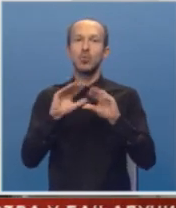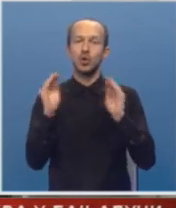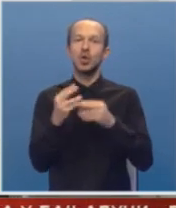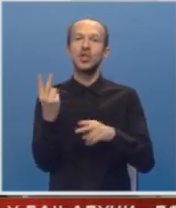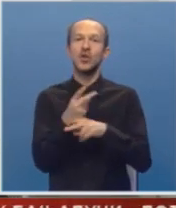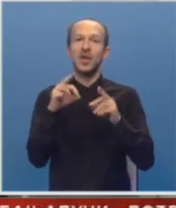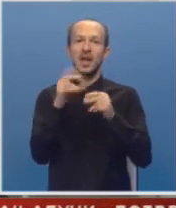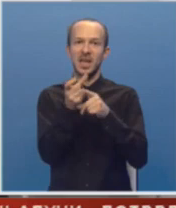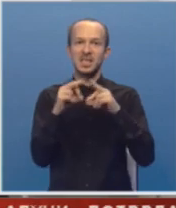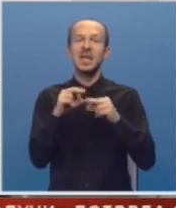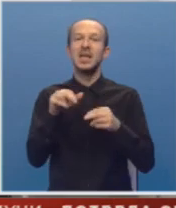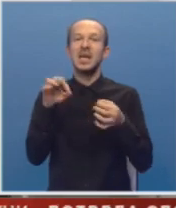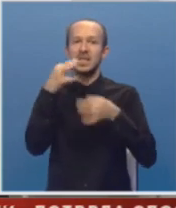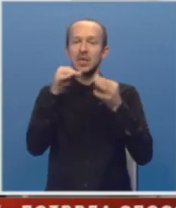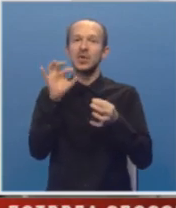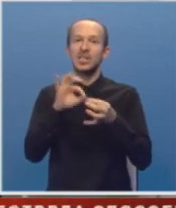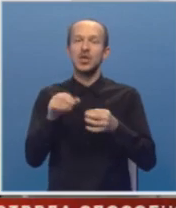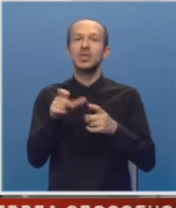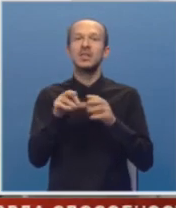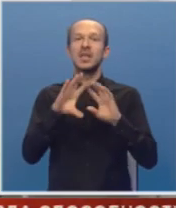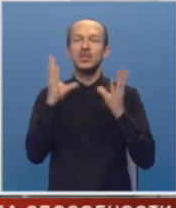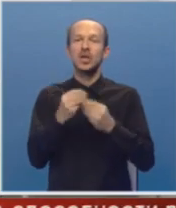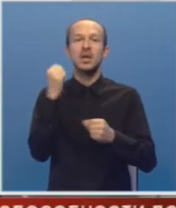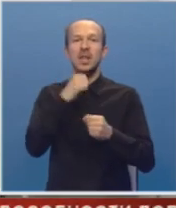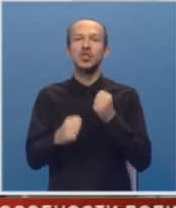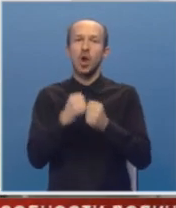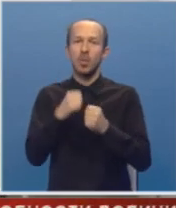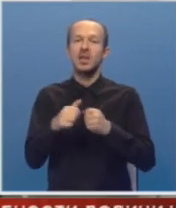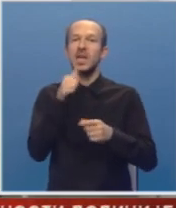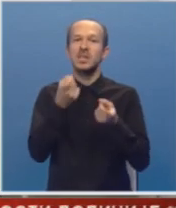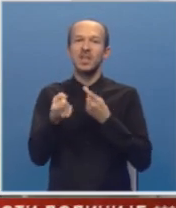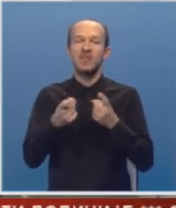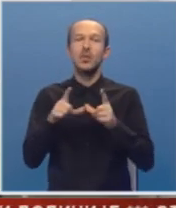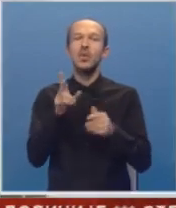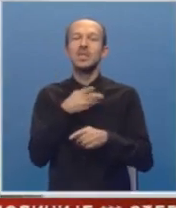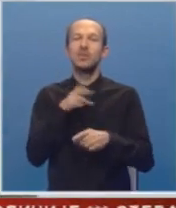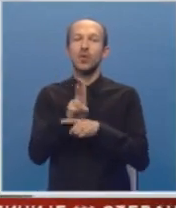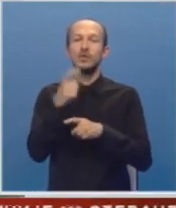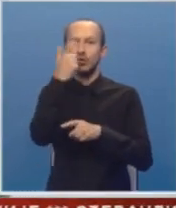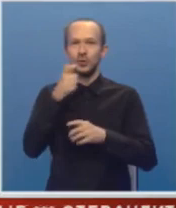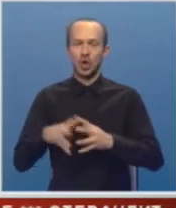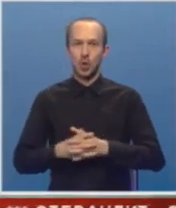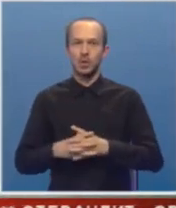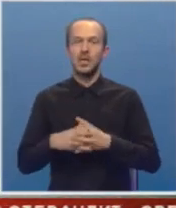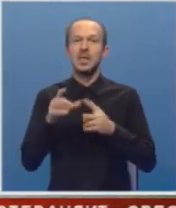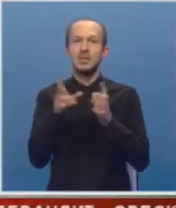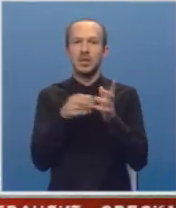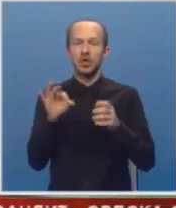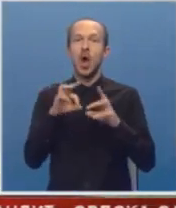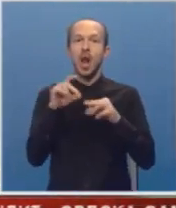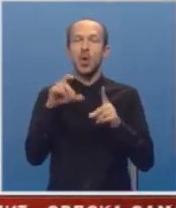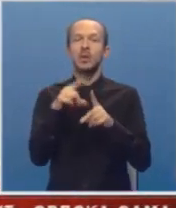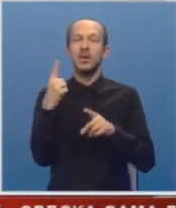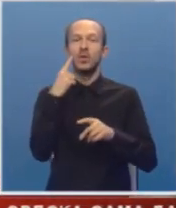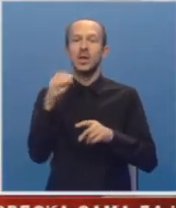Državne agencije za istrage i zaštu gdje će se nad njim izvršiti kriminologička obrada i ispitivanje u svojstvo sumičenog. Simptomatično ali i od